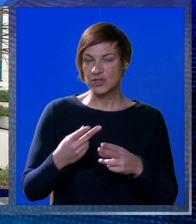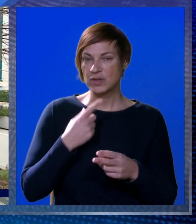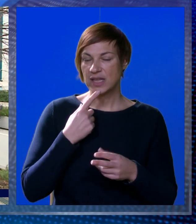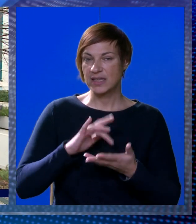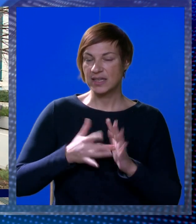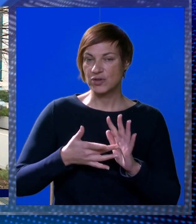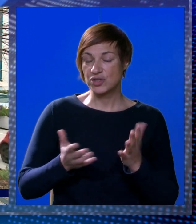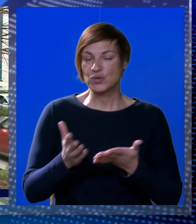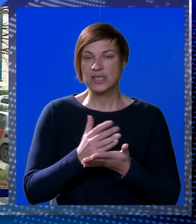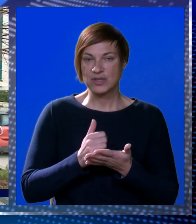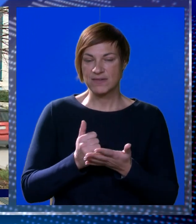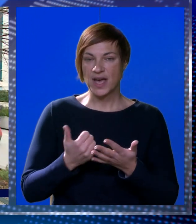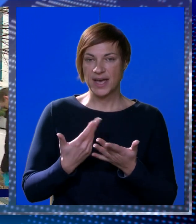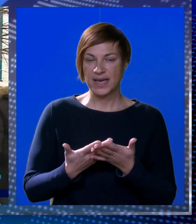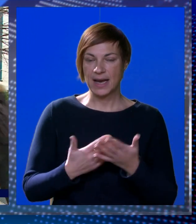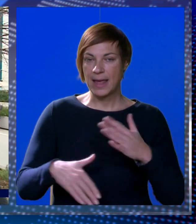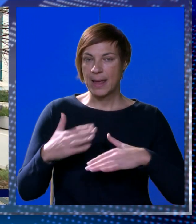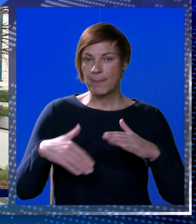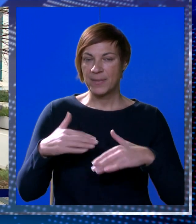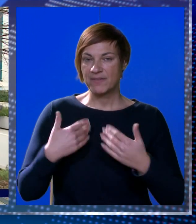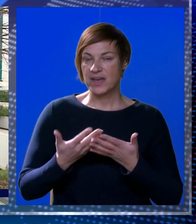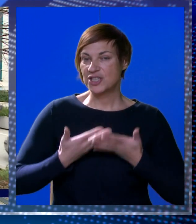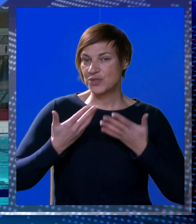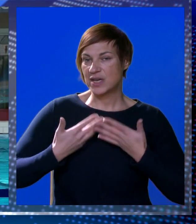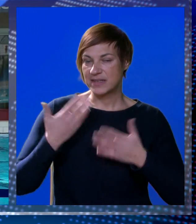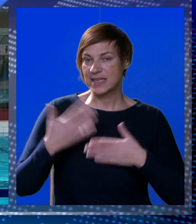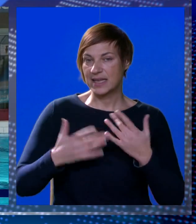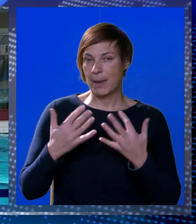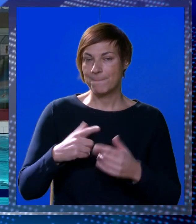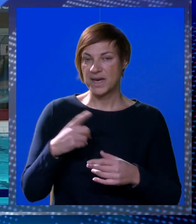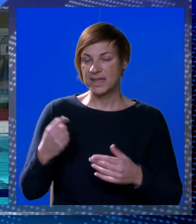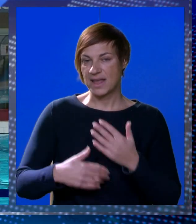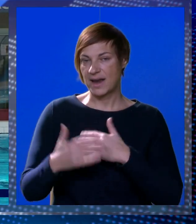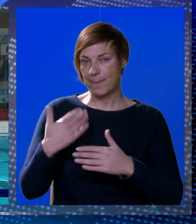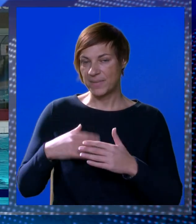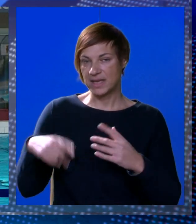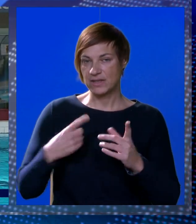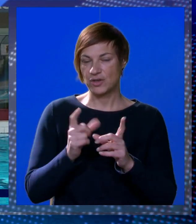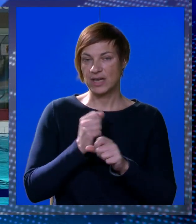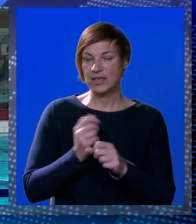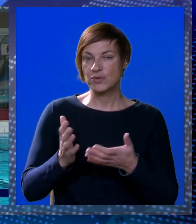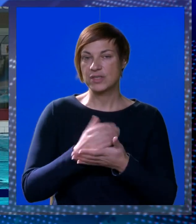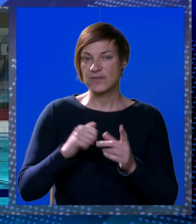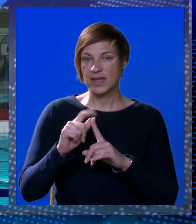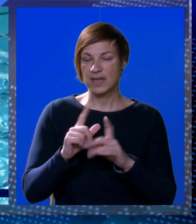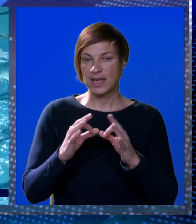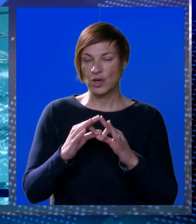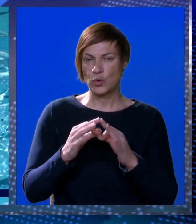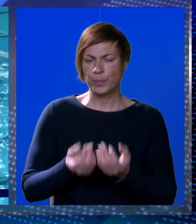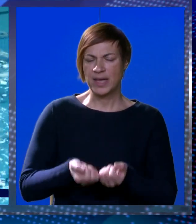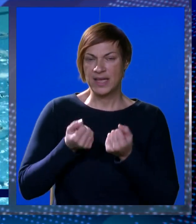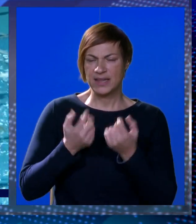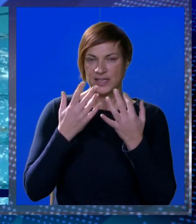rezultate koji su sve ostvarili, plivači su nas razveselili zadnjih par dana, prije toga jug sa osvajanjem kupa,